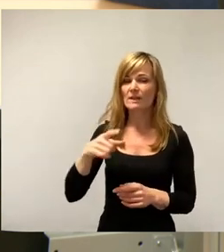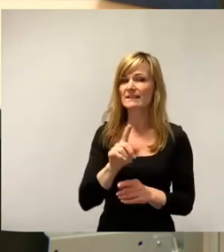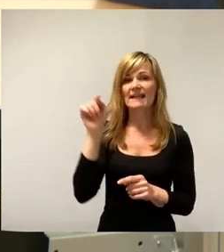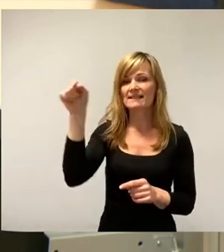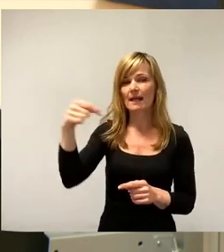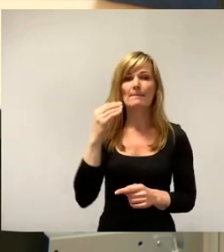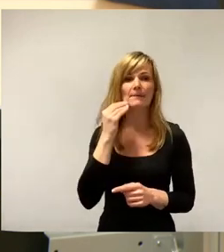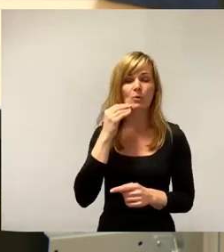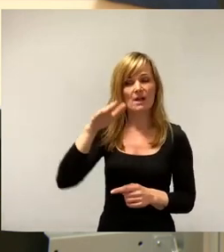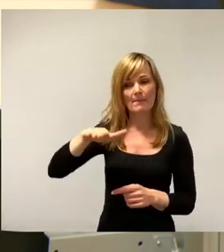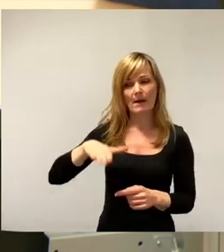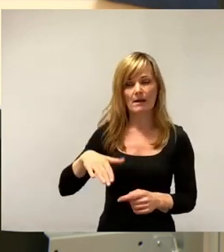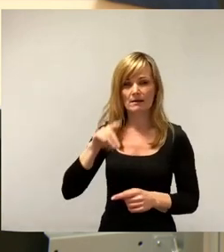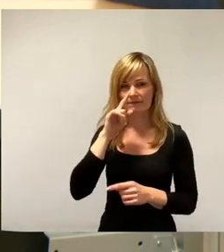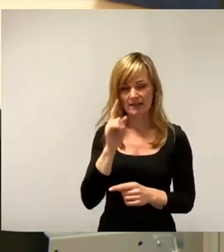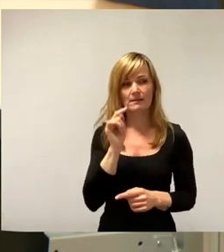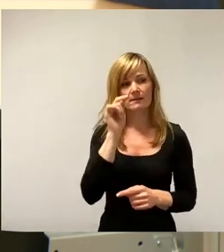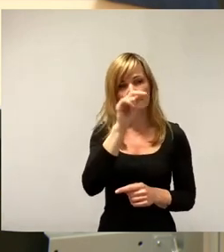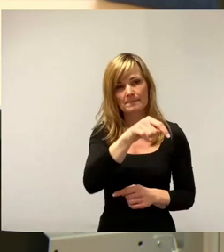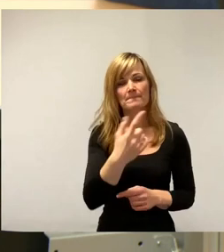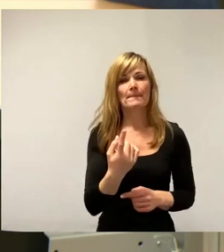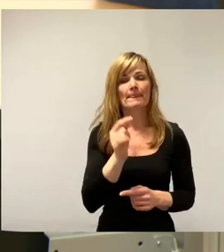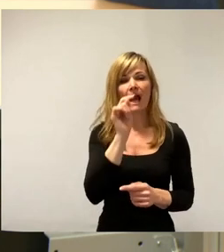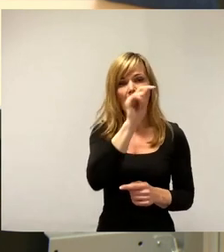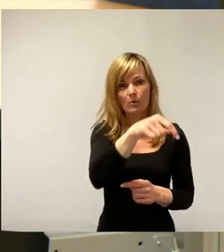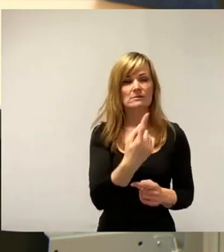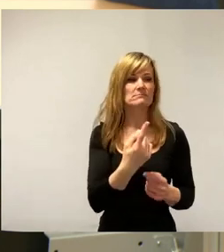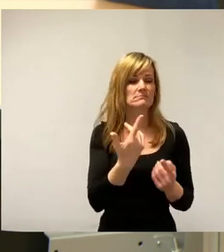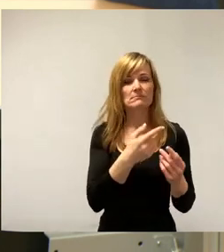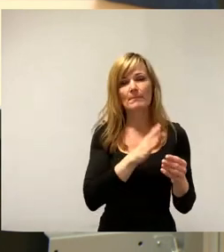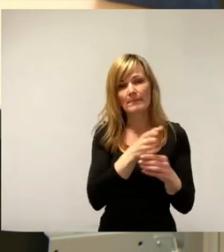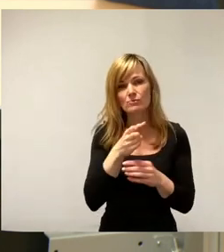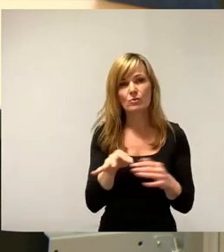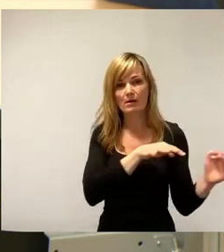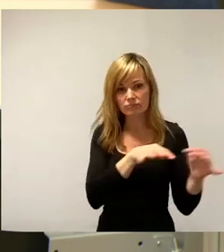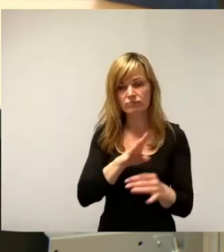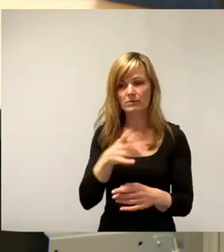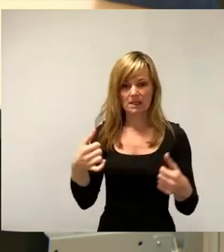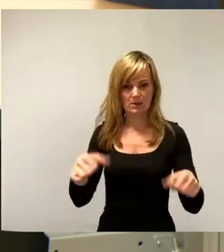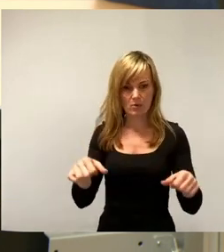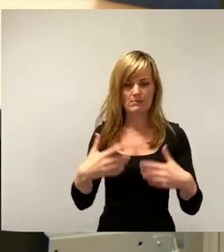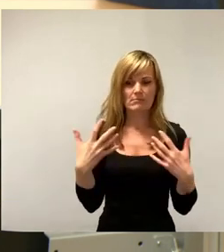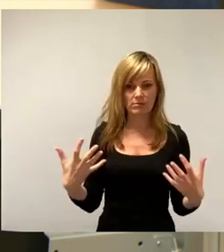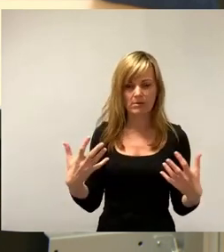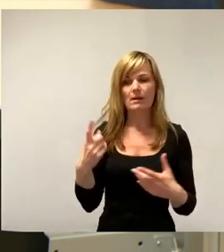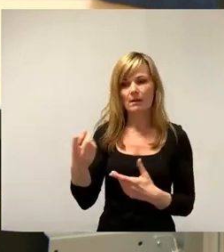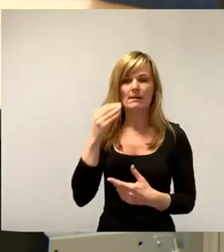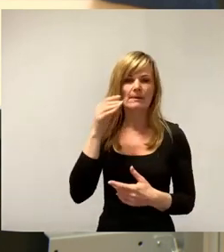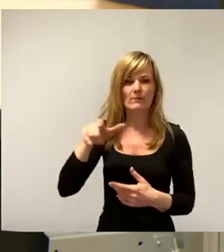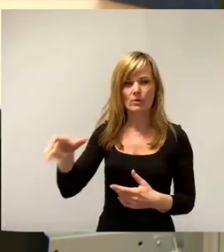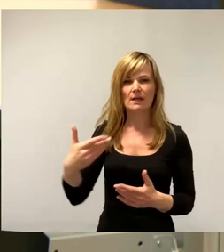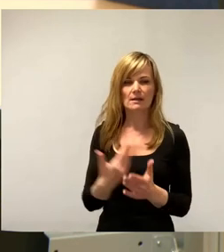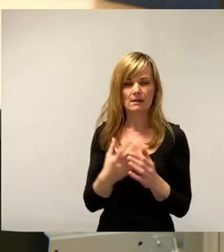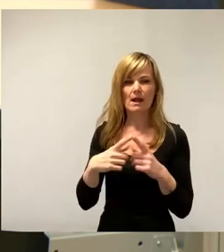zulässig, wenn externe Parker den Parkdruck verursachen, dann wird Parkgebühren angeordnet und die Bewohner können sich mit einer Parkkarte davon